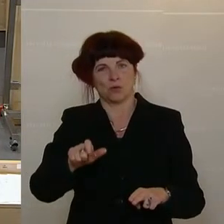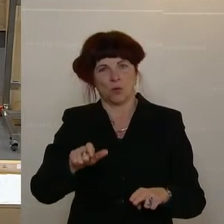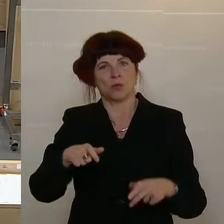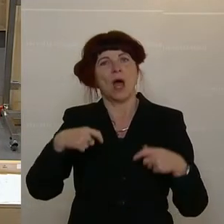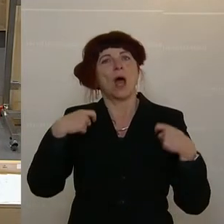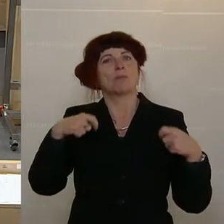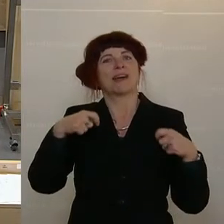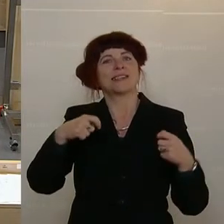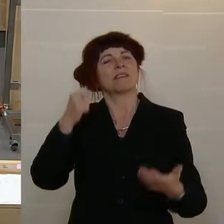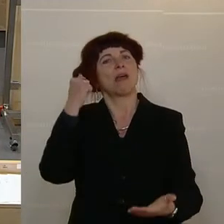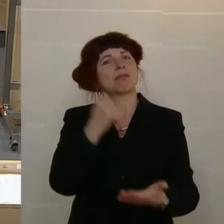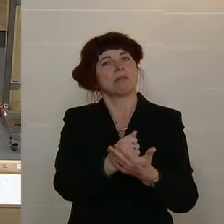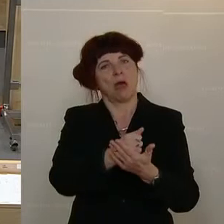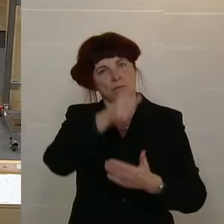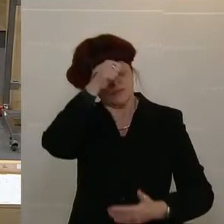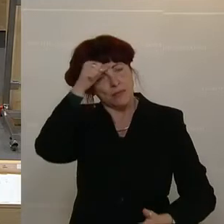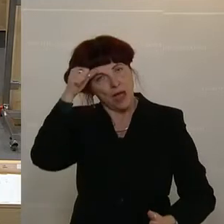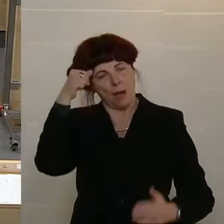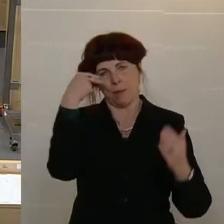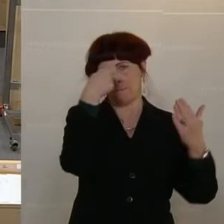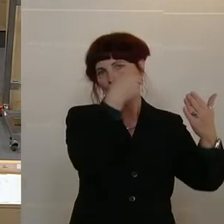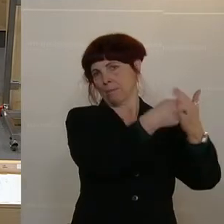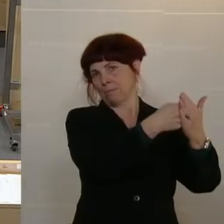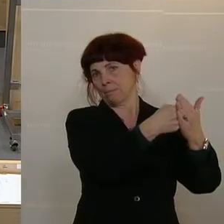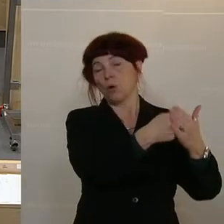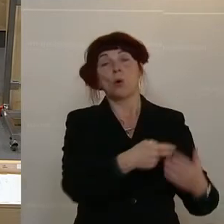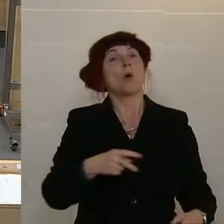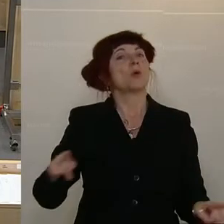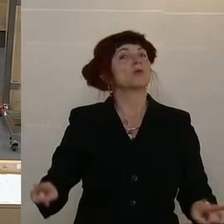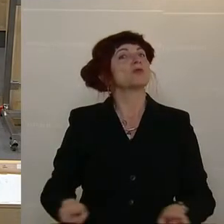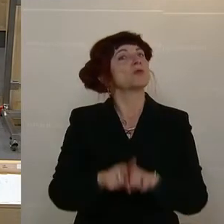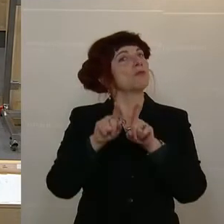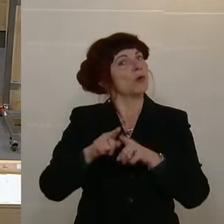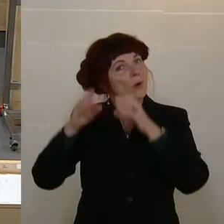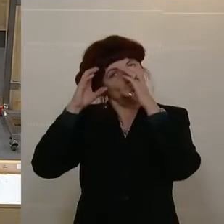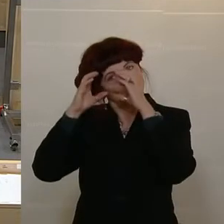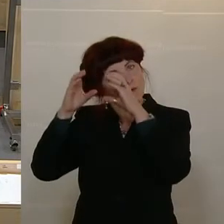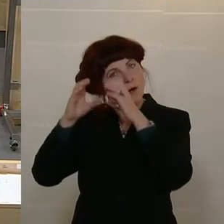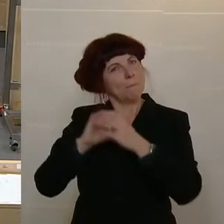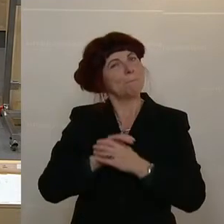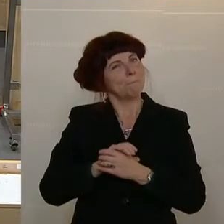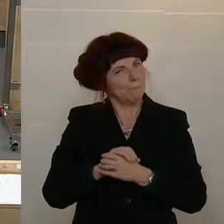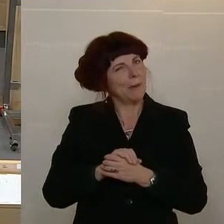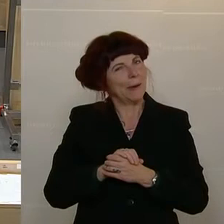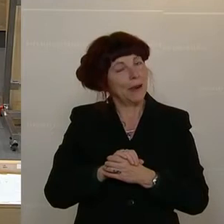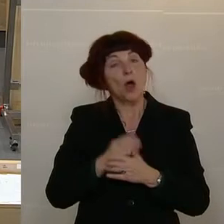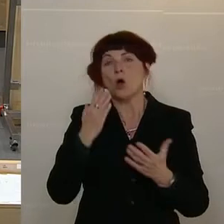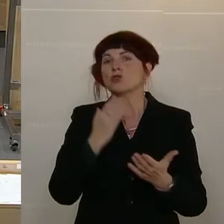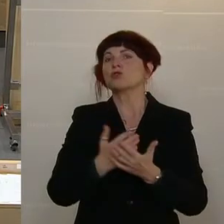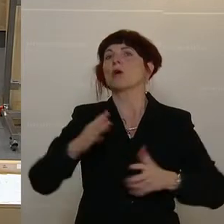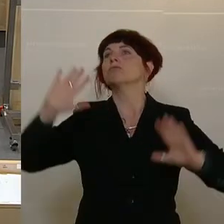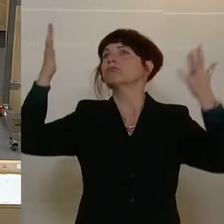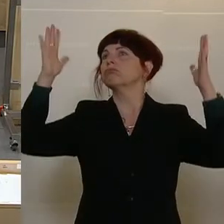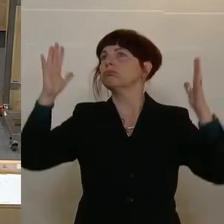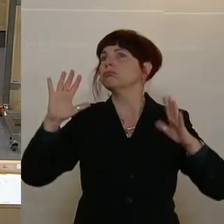Präsidentenamt, der zufälligerweise aus der ÖVP kommt, dann wird er schon abgefeiert, als ob er schon